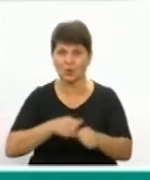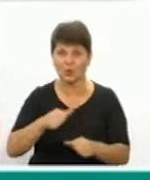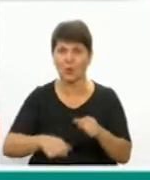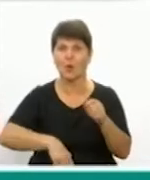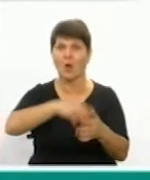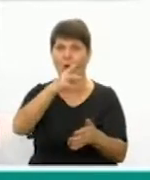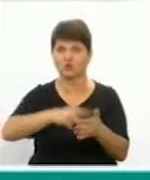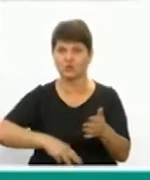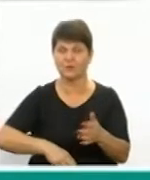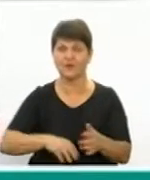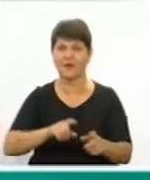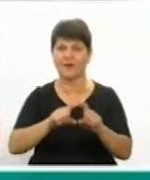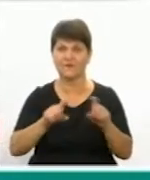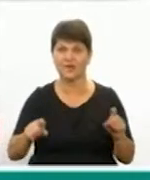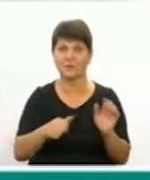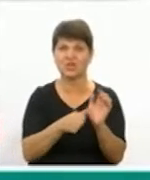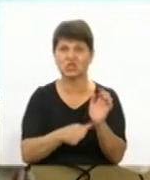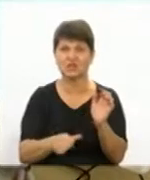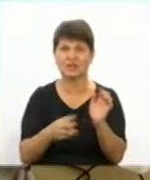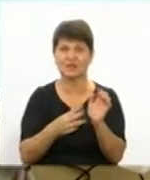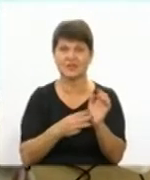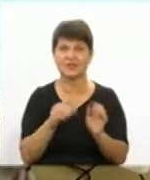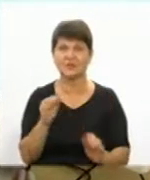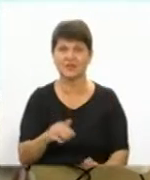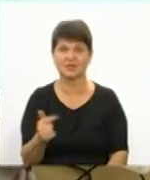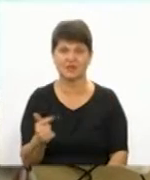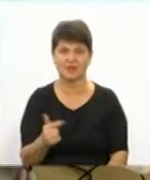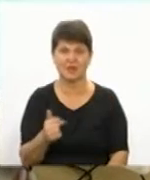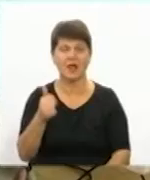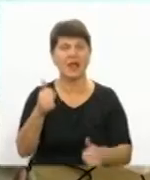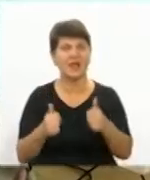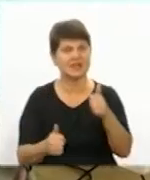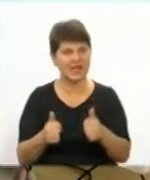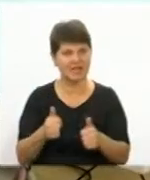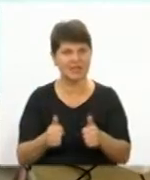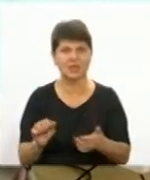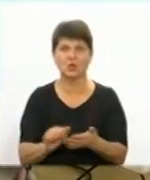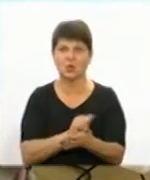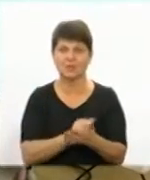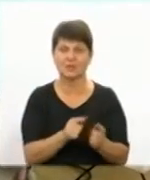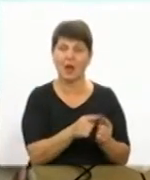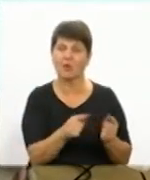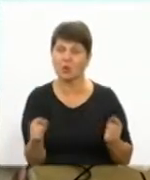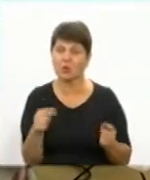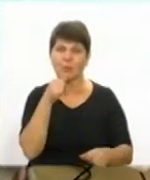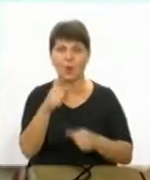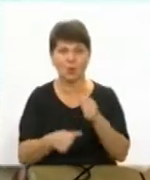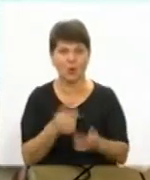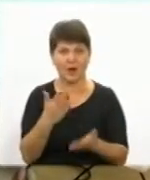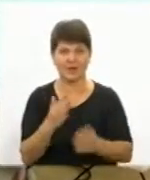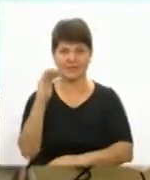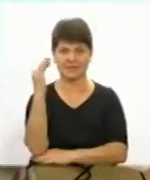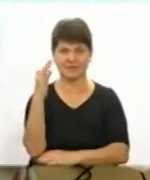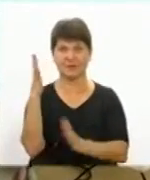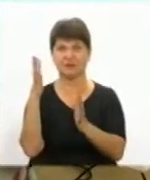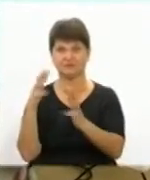оштрафована фірма на 68 тисяч гривень. Відповідно до тендерної документації вони мають протягом року, якщо саджанець загине,